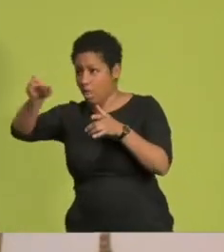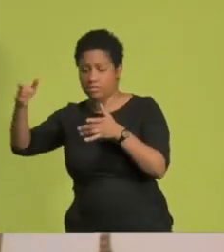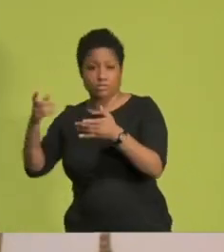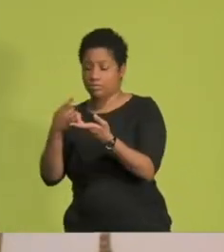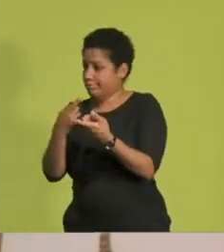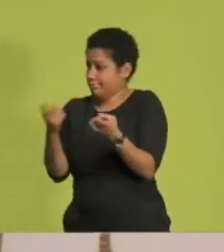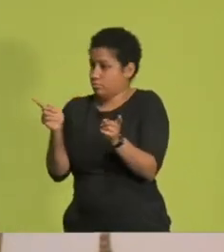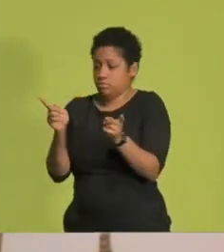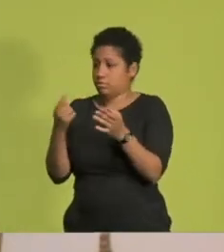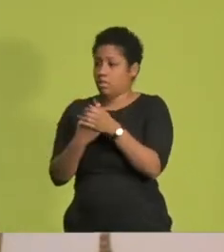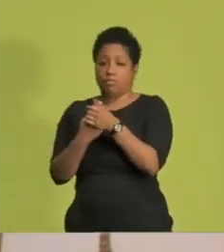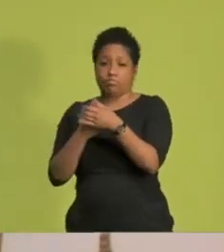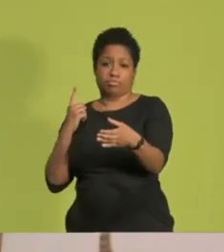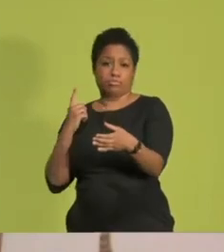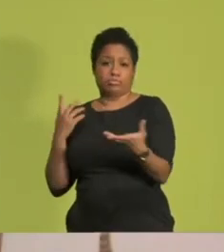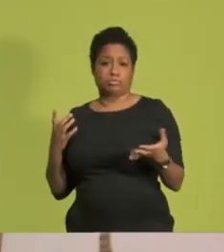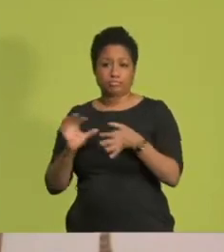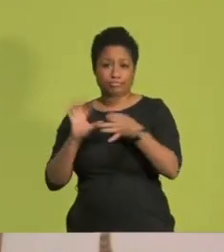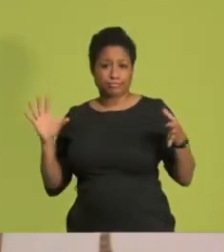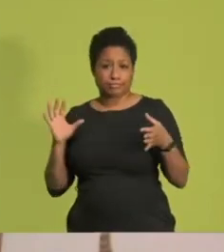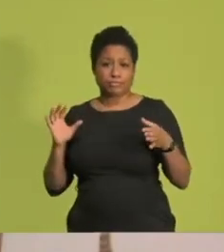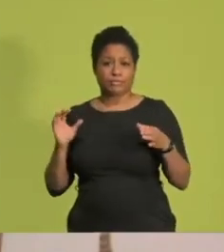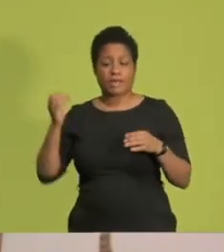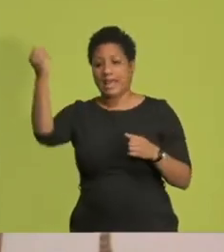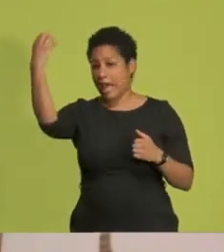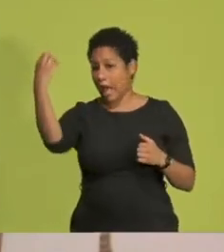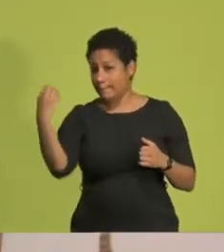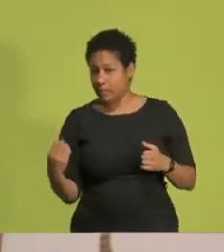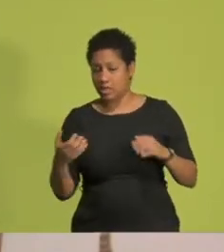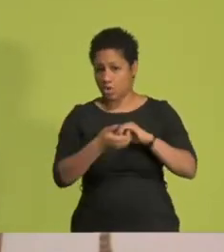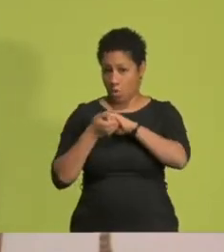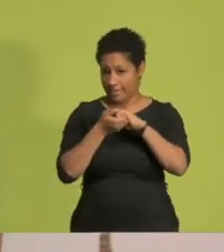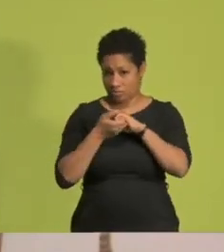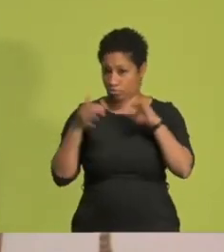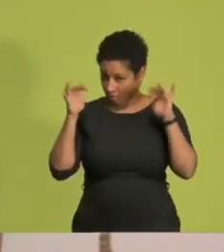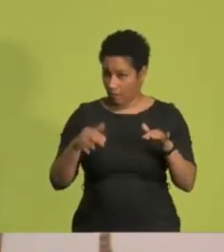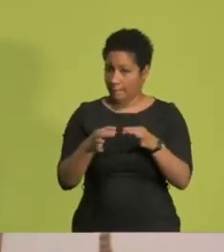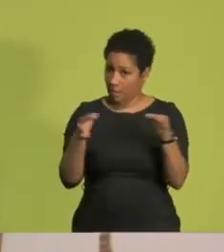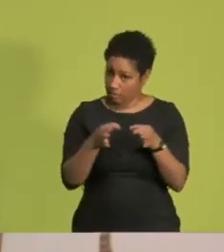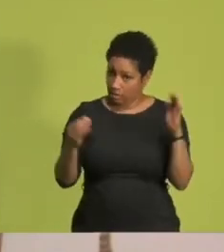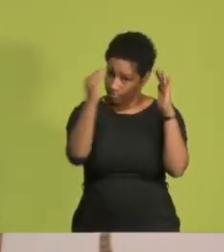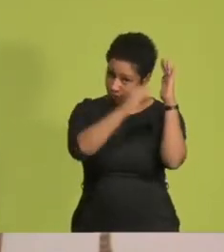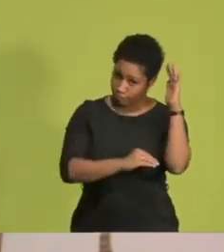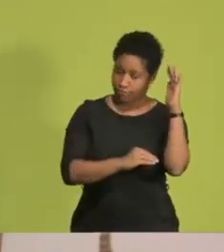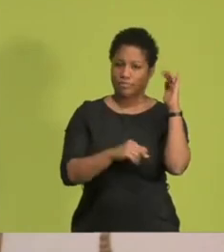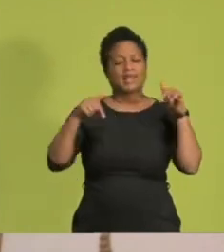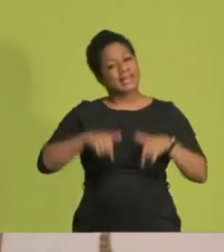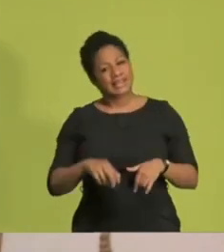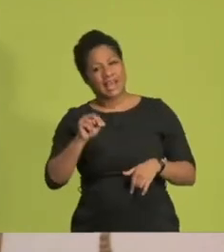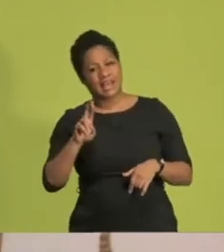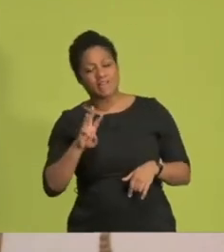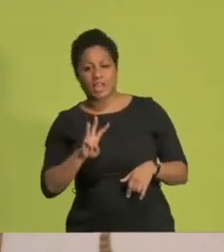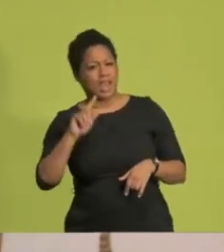-Koalitionsvertrag enthält wesentliche Maßnahmen, auf die alle im Bildungssystem gewartet haben. Lasst uns in Nordrhein-Westfalen